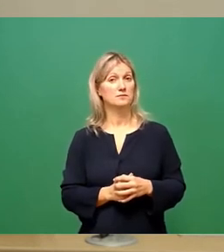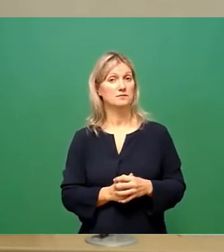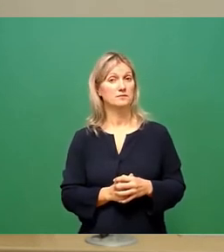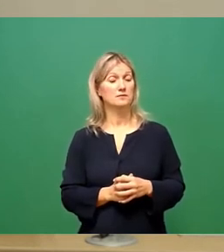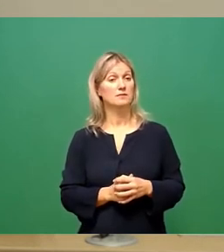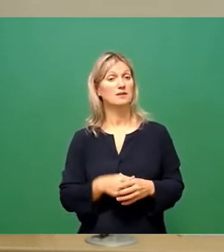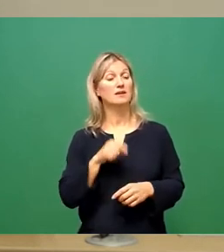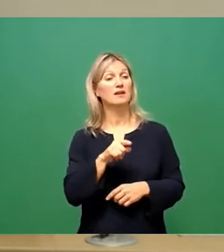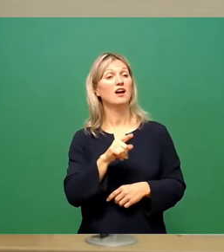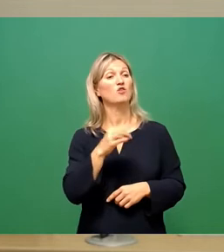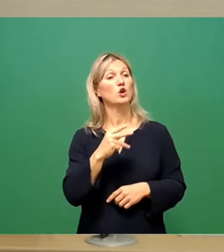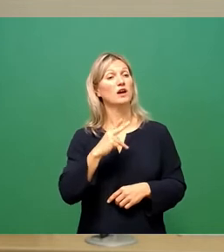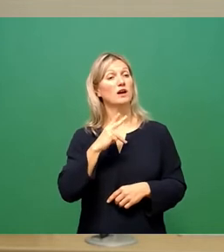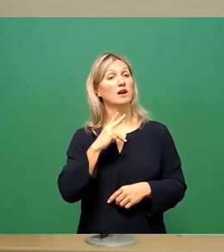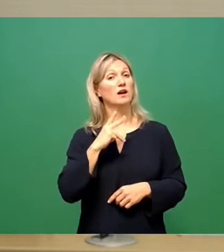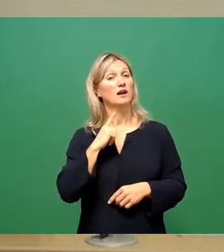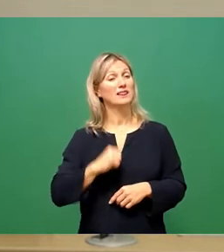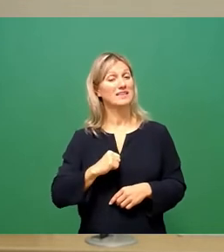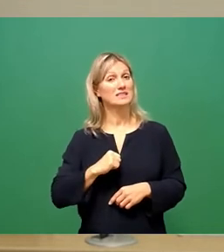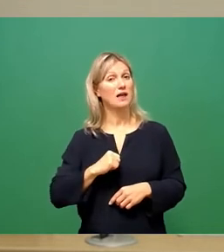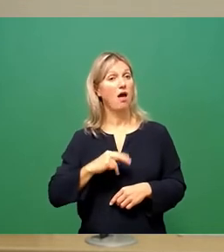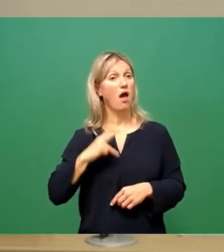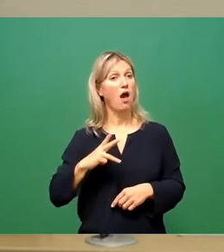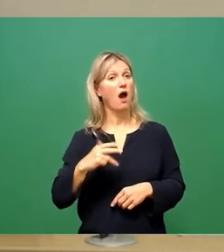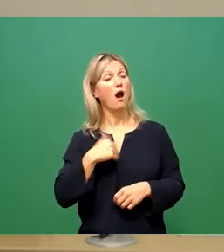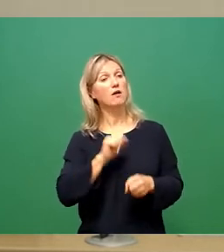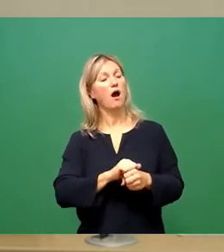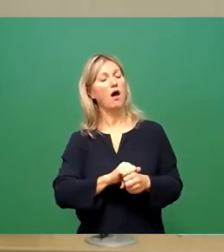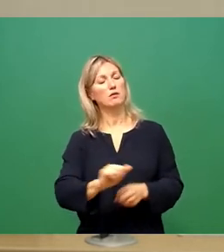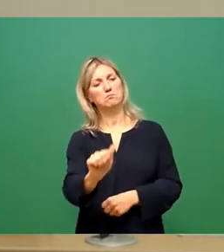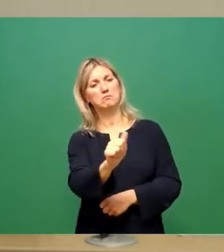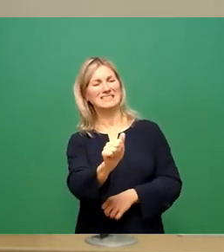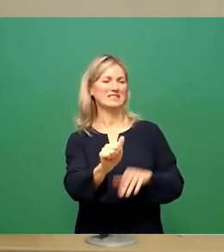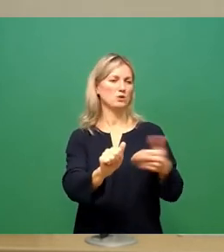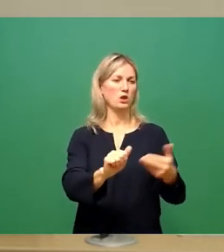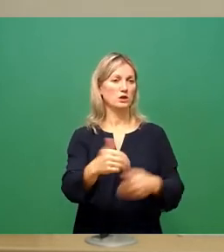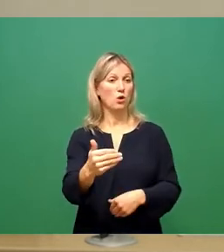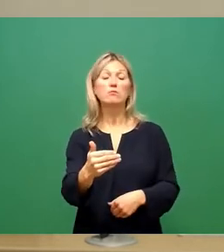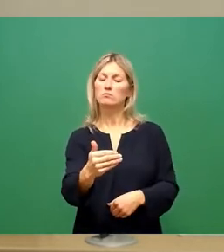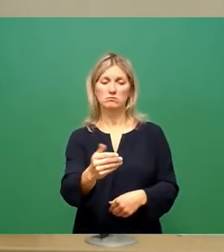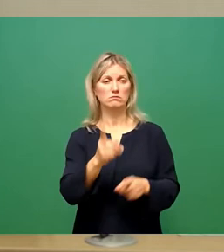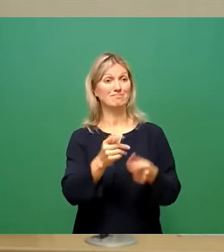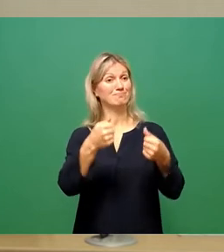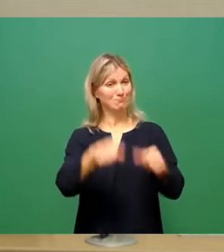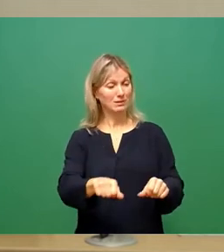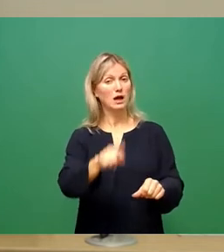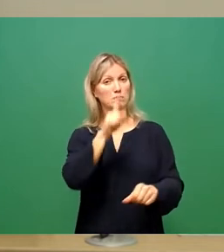sozusagen für den Dienstherr kein Ermessen. Also der Dienstherr hat sozusagen zwingend ein Disziplinarverfahren einzuleiten. Dies ist